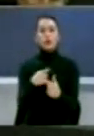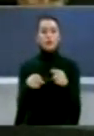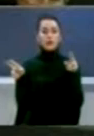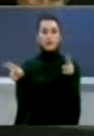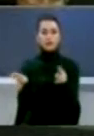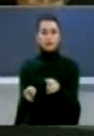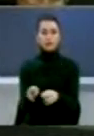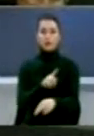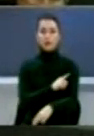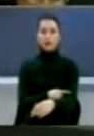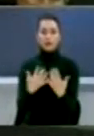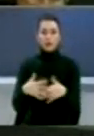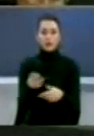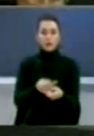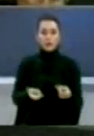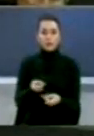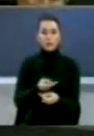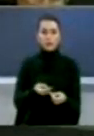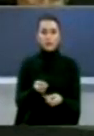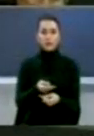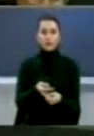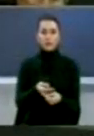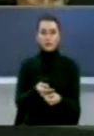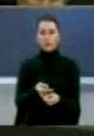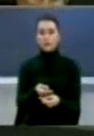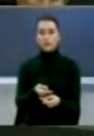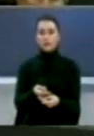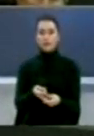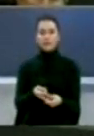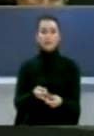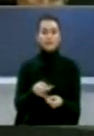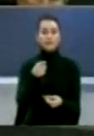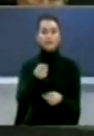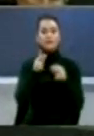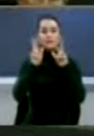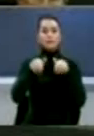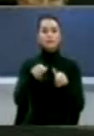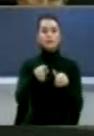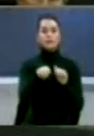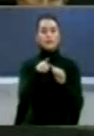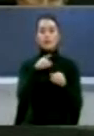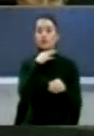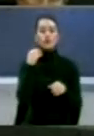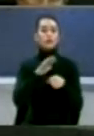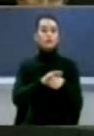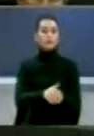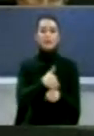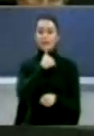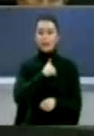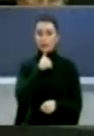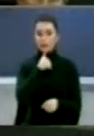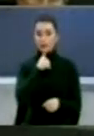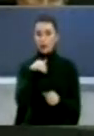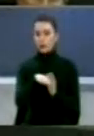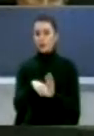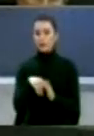kapacitetin e prodhimit sa për të mbetur gjall Ligjit jetëri që do të andalon të diskriminimin e qytetarve në aspektin fiskal Do të